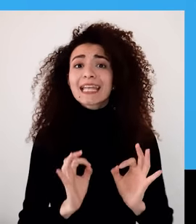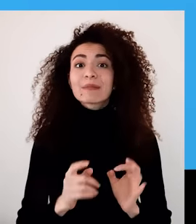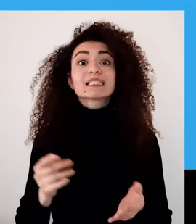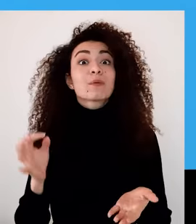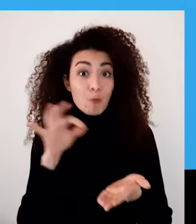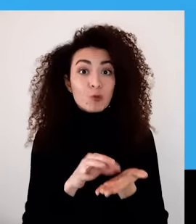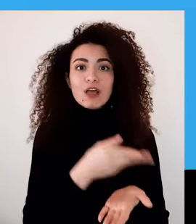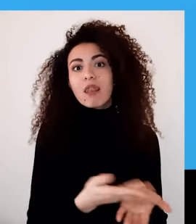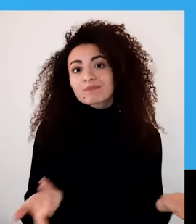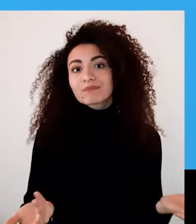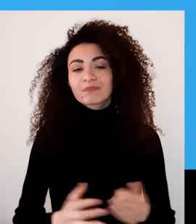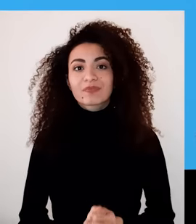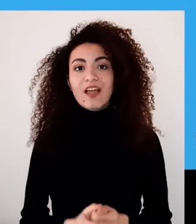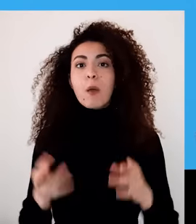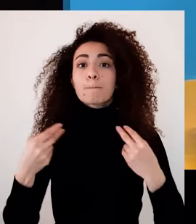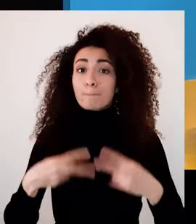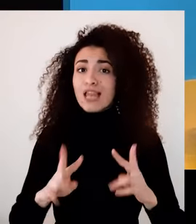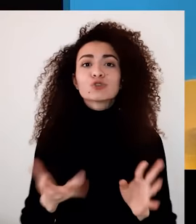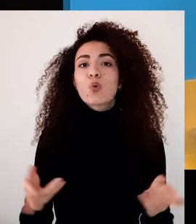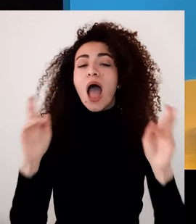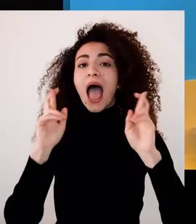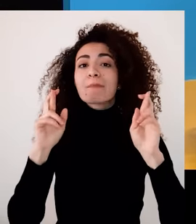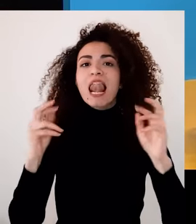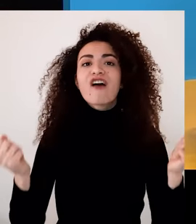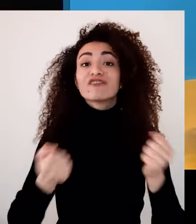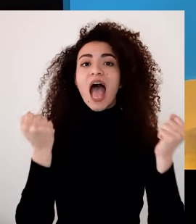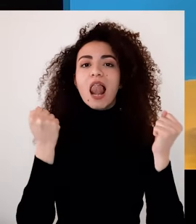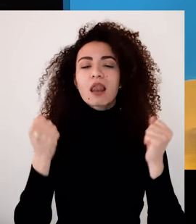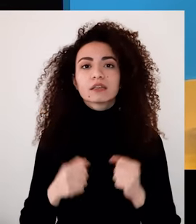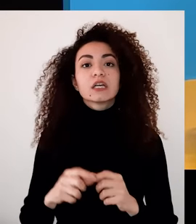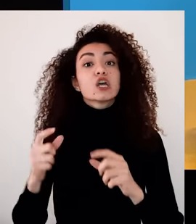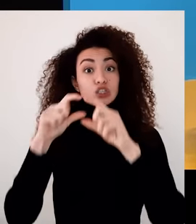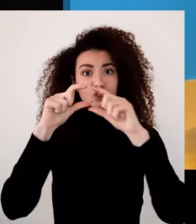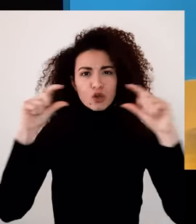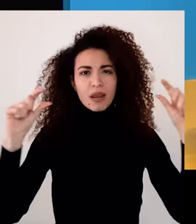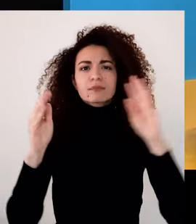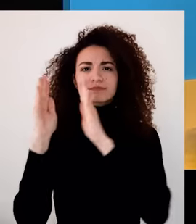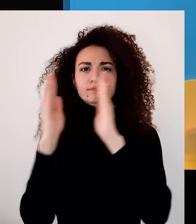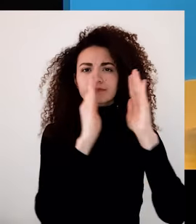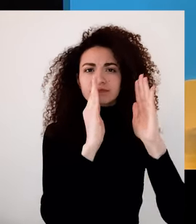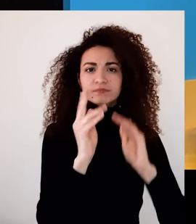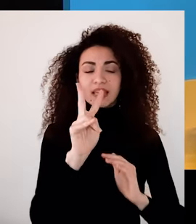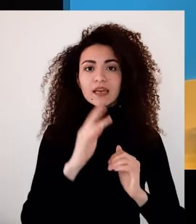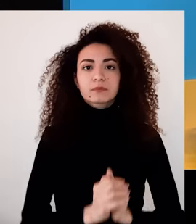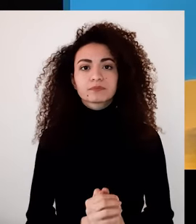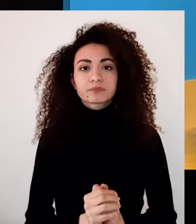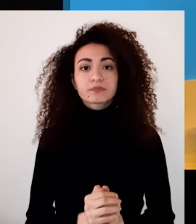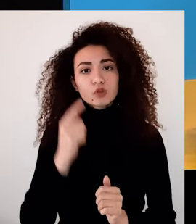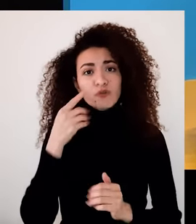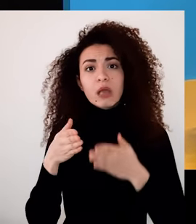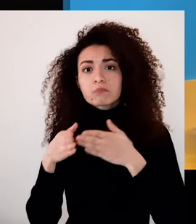وجود تحديات خارجية وداخلية أنطلق بأمل فاعل وهون بعدنا عم من جلزة الجملة اللي ذكرناها